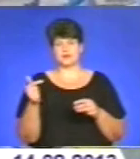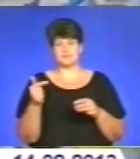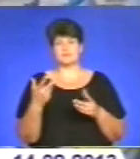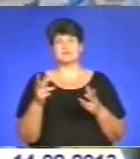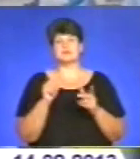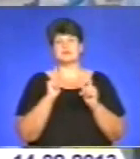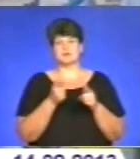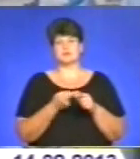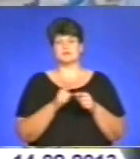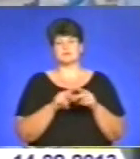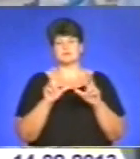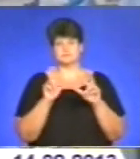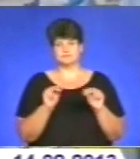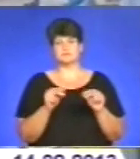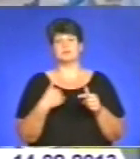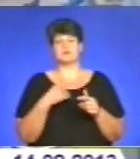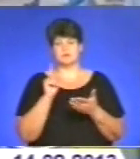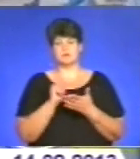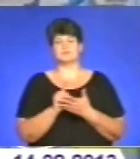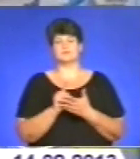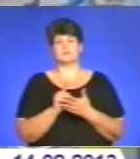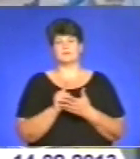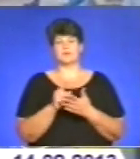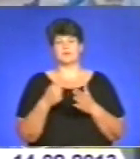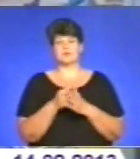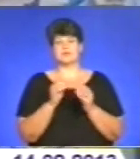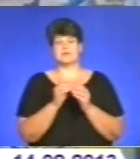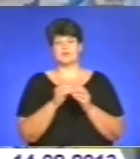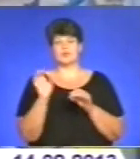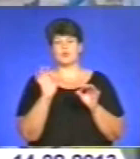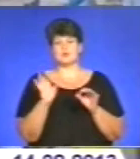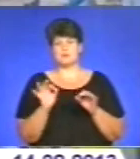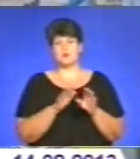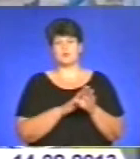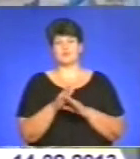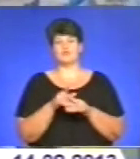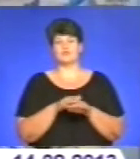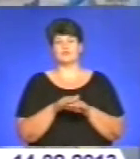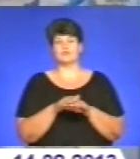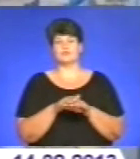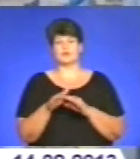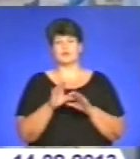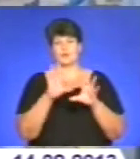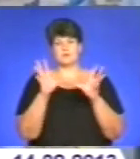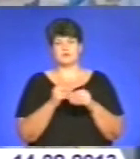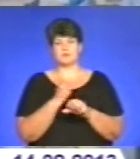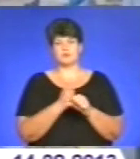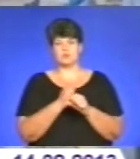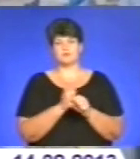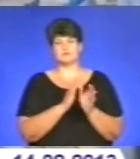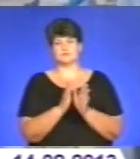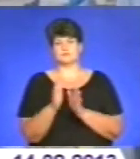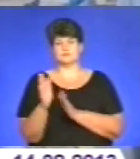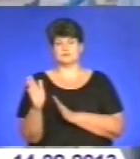адміністрацією, перед правительством, ми обов'язуємося до 10 октября повністю виповнити об'єм роботи, произвести благоустройство